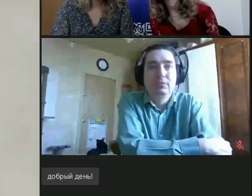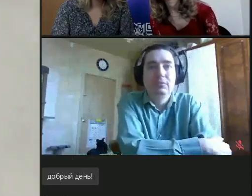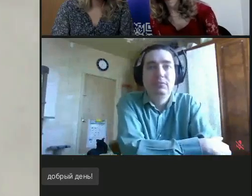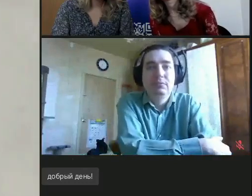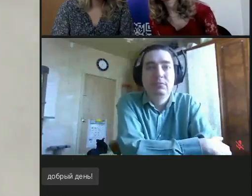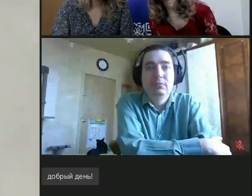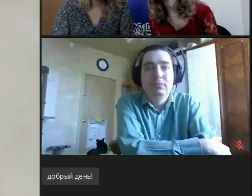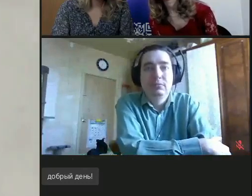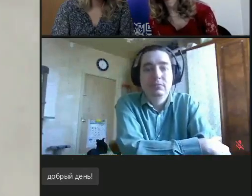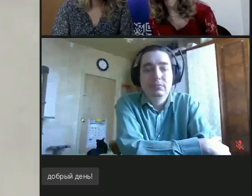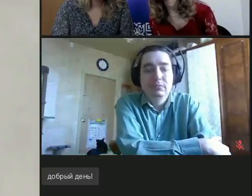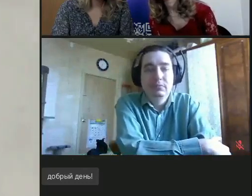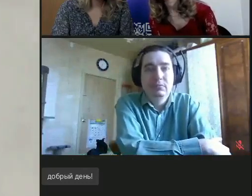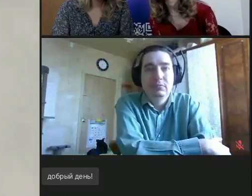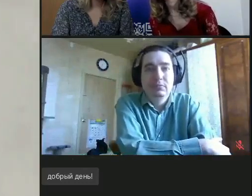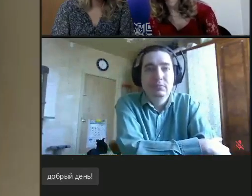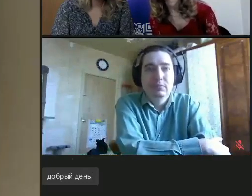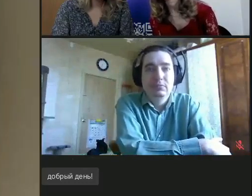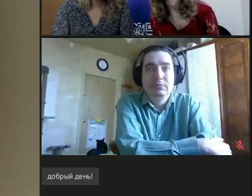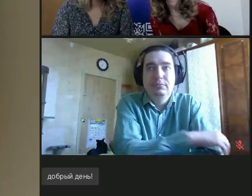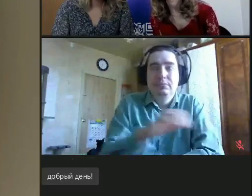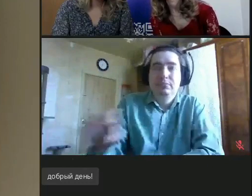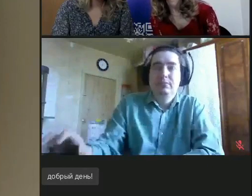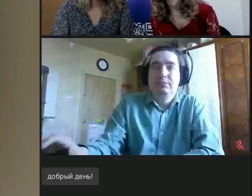верить, любить и мечтать.